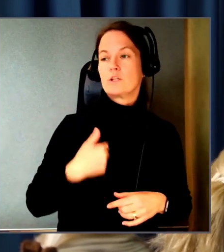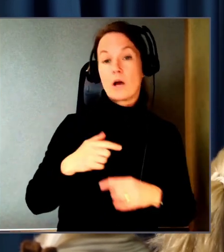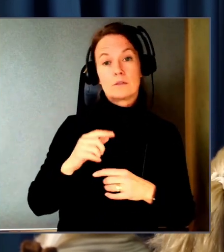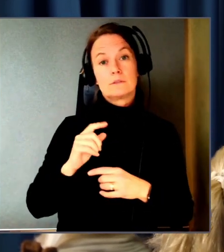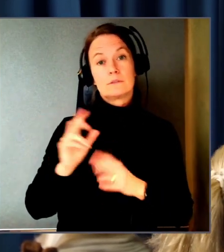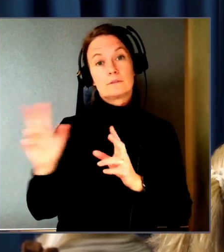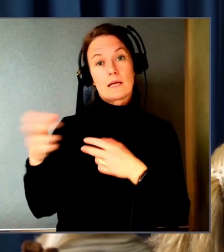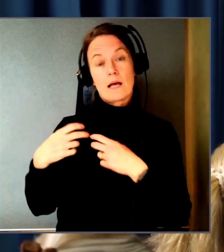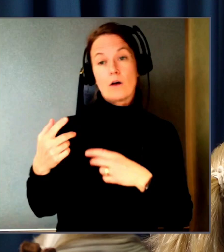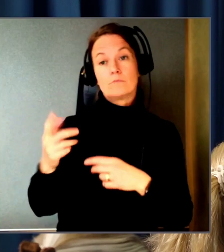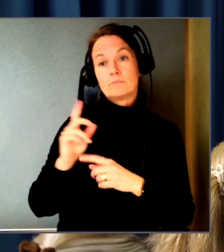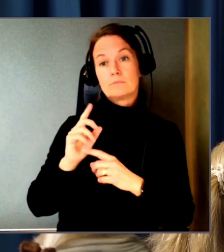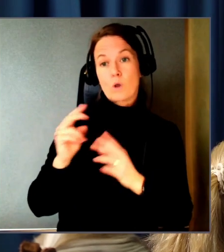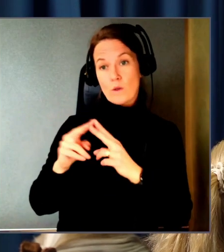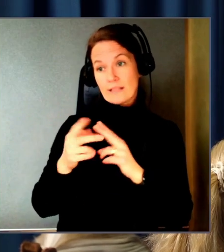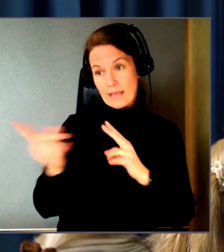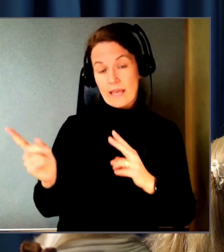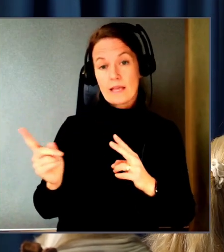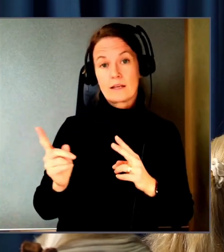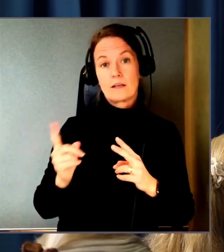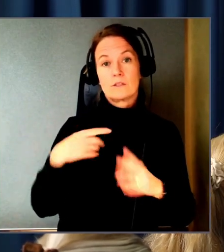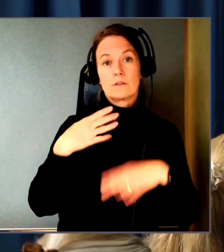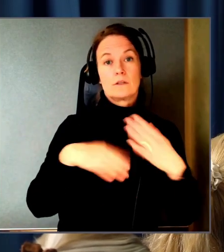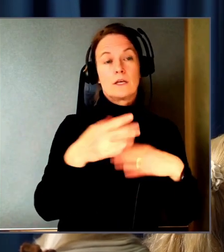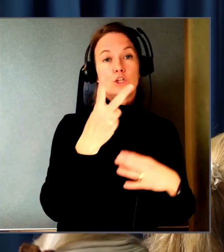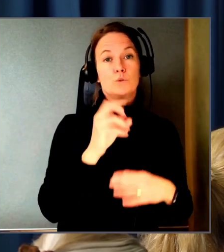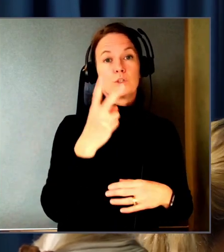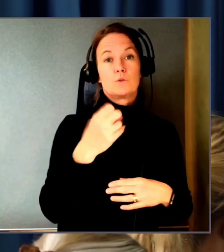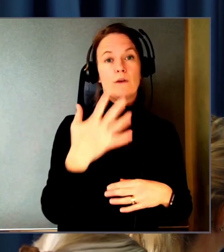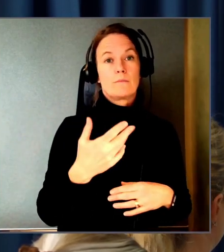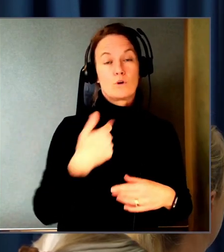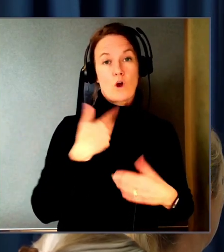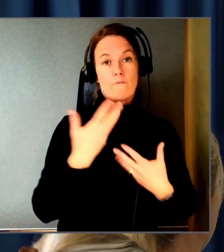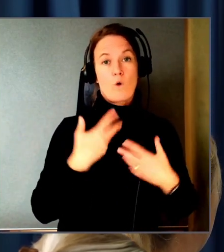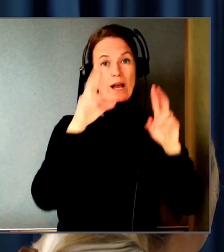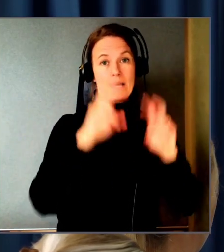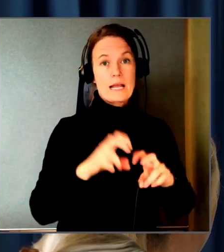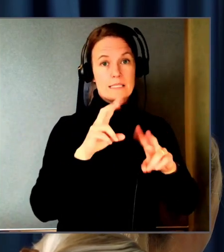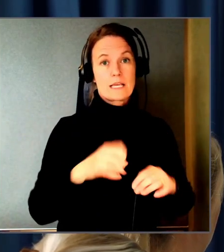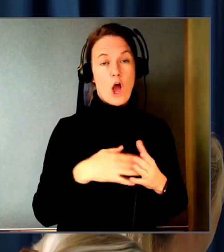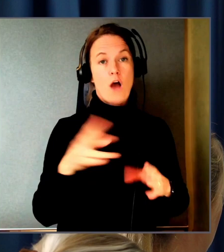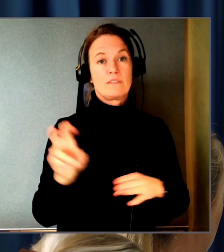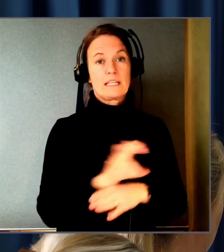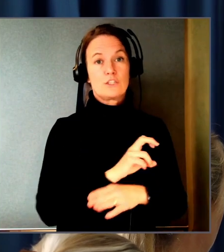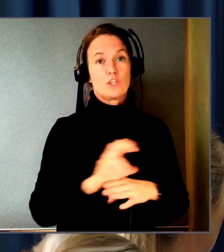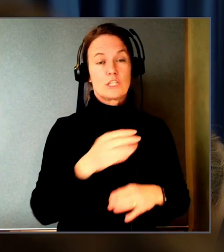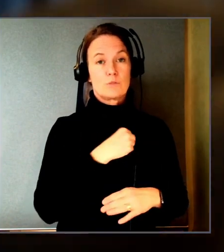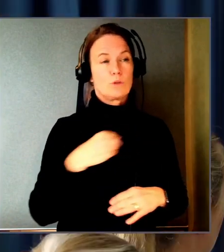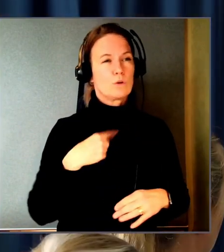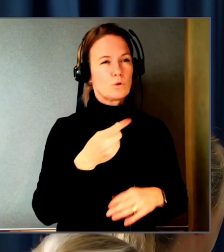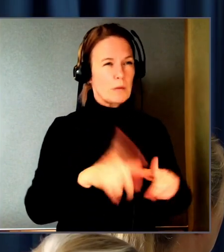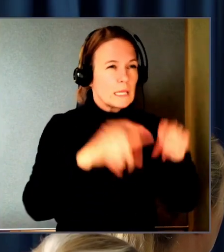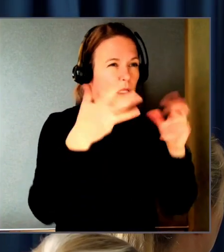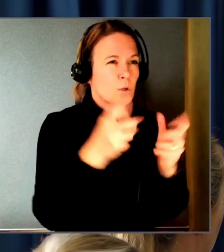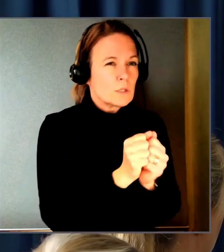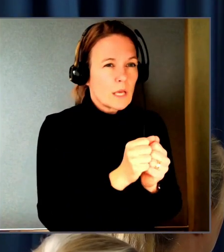er för det. Sen blir det 2025. Och så får jag en granskning av en tillsynsmyndighet. Och så hittar de någonting.